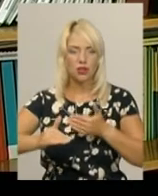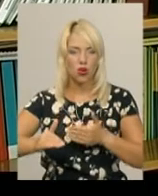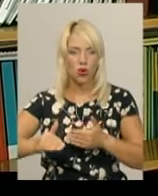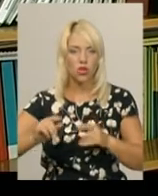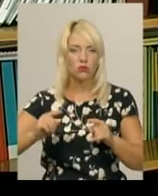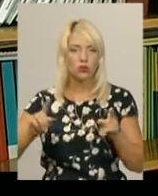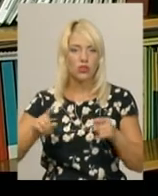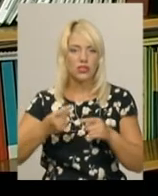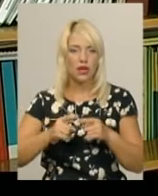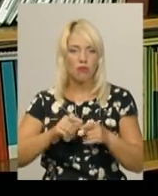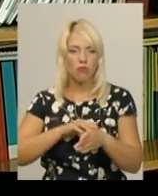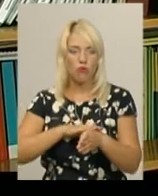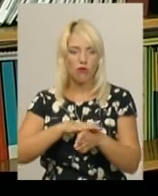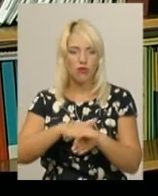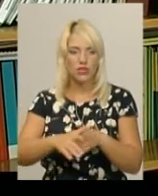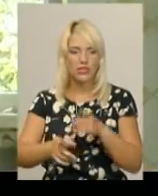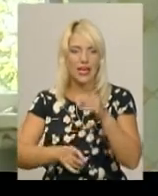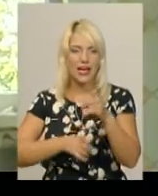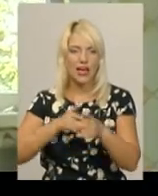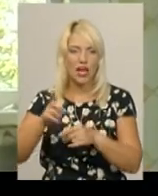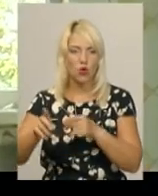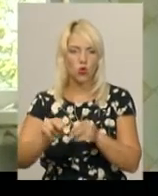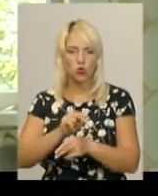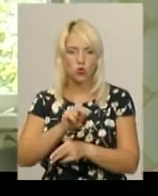тому що це повністю йде реконструкція.